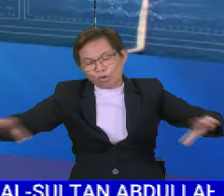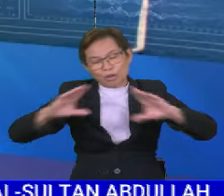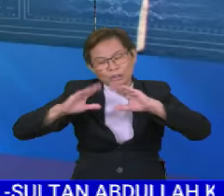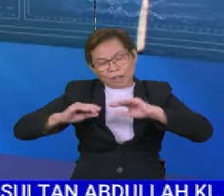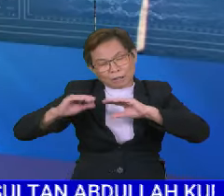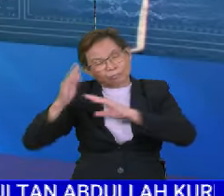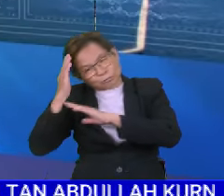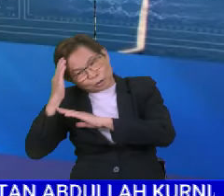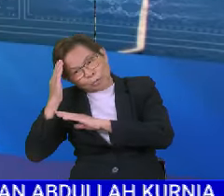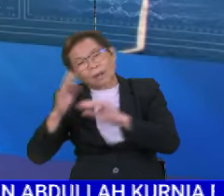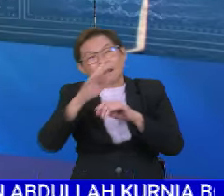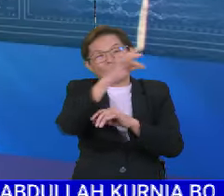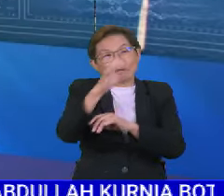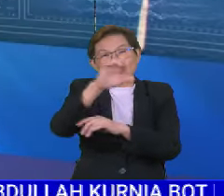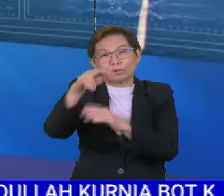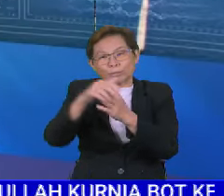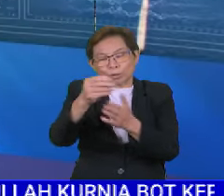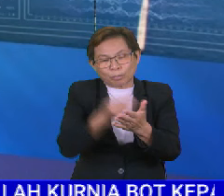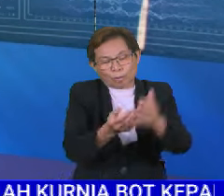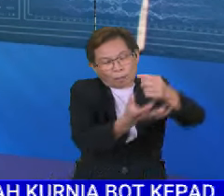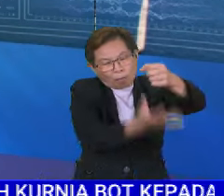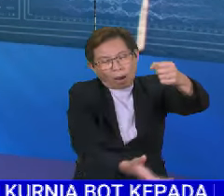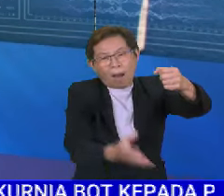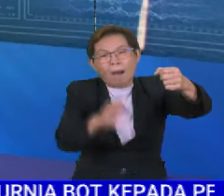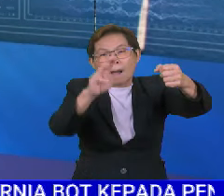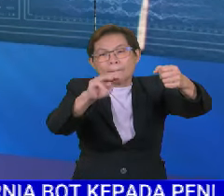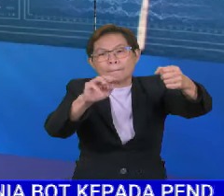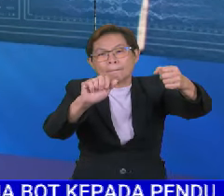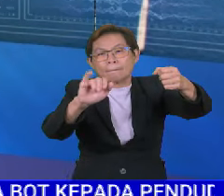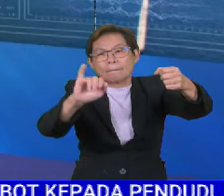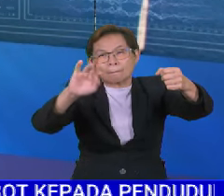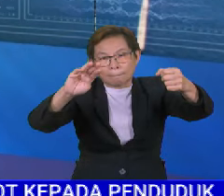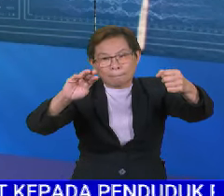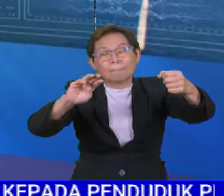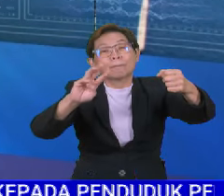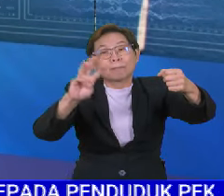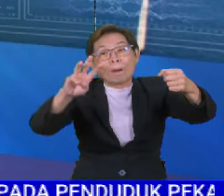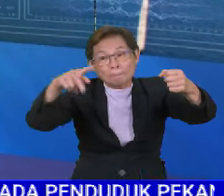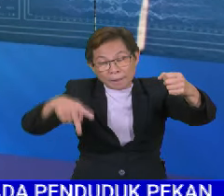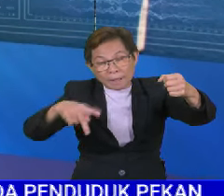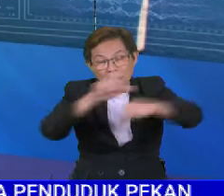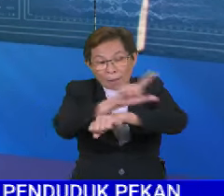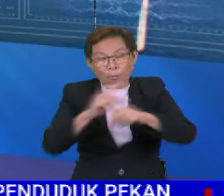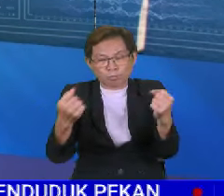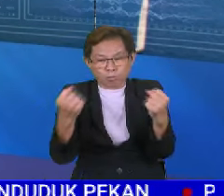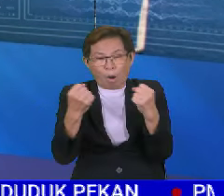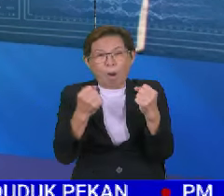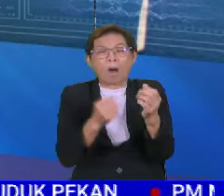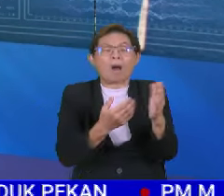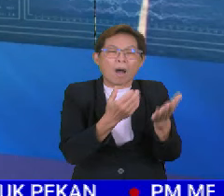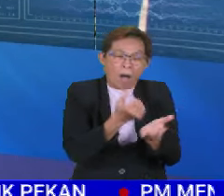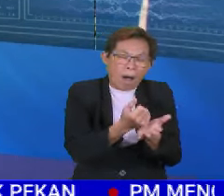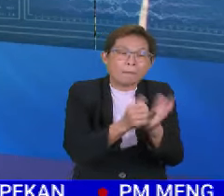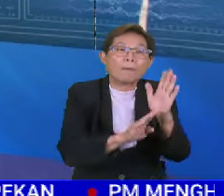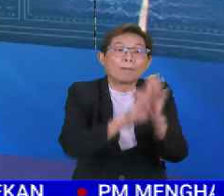Hampir RM800,000 diperuntuk Majlis Agama Islam Wilayah Persekutuan Mawib Labuan bagi memperkasa pembangunan asnaf,